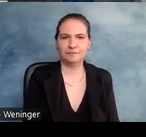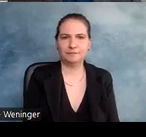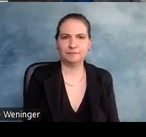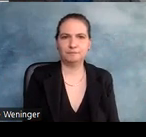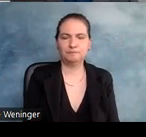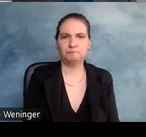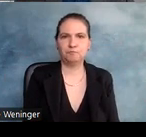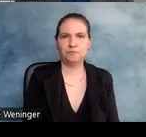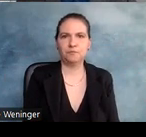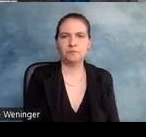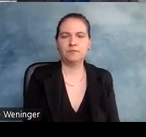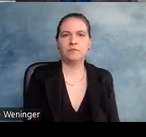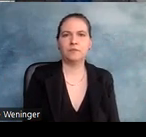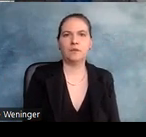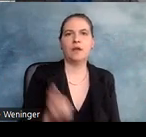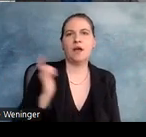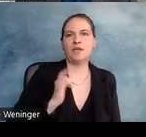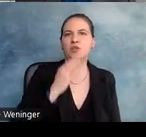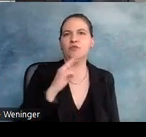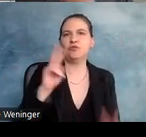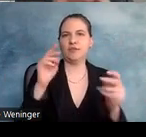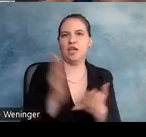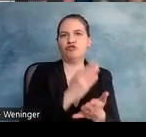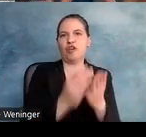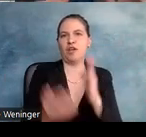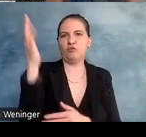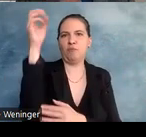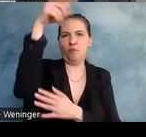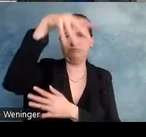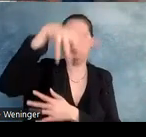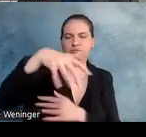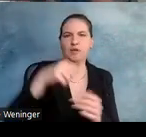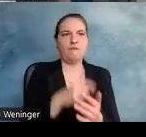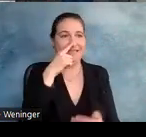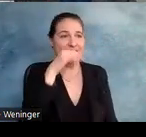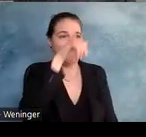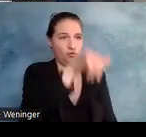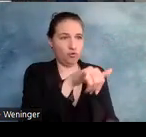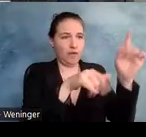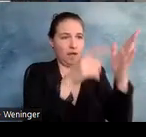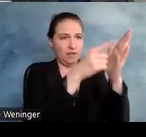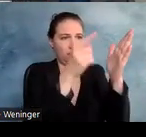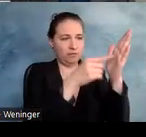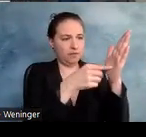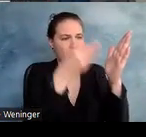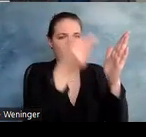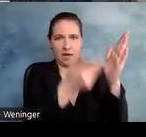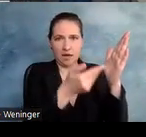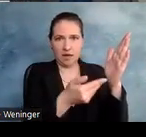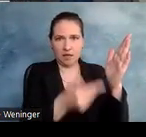Eigentlich wollte ich euch so eine Art Entscheidungsbaum machen. Also wenn man diesen Typ hat und diese Bedingungen, dann dieses